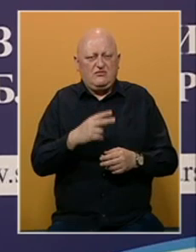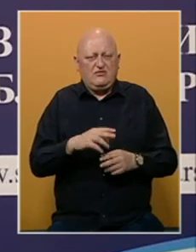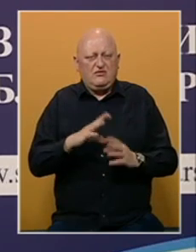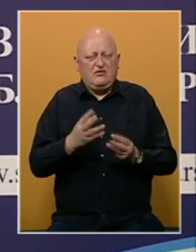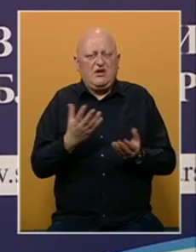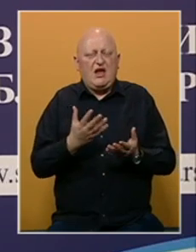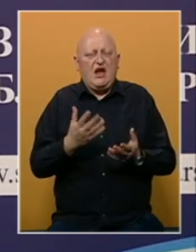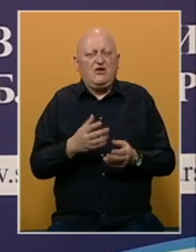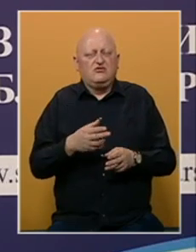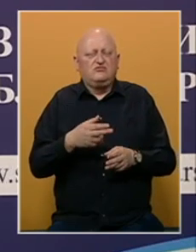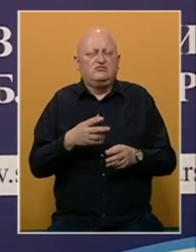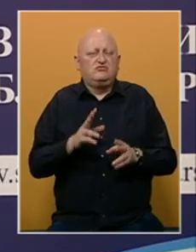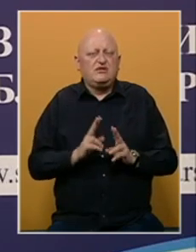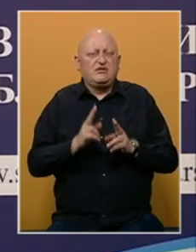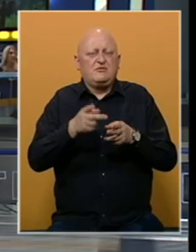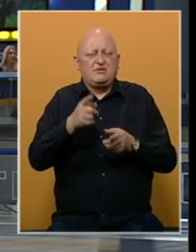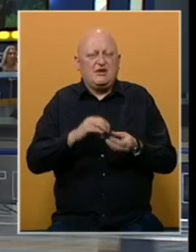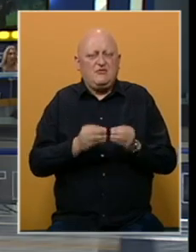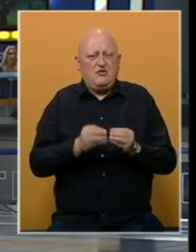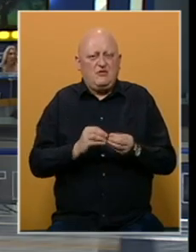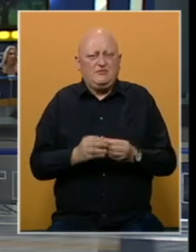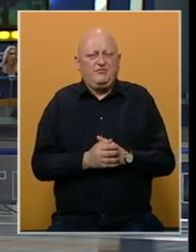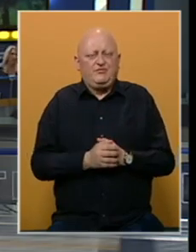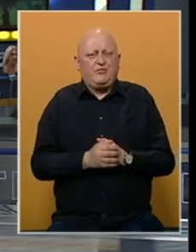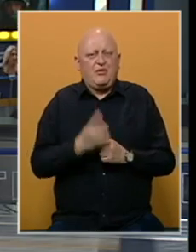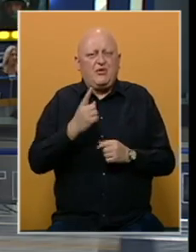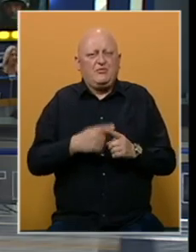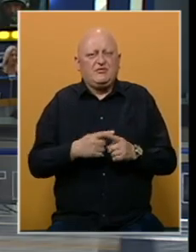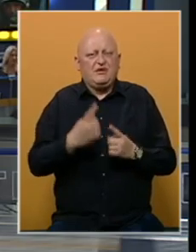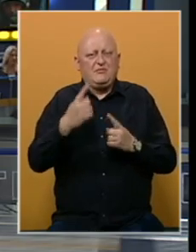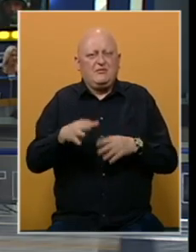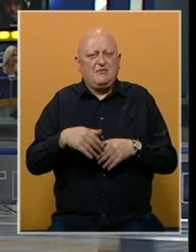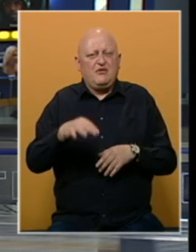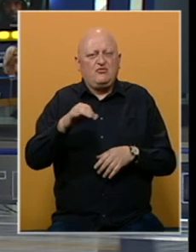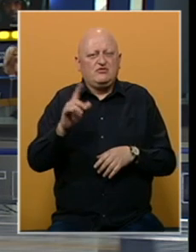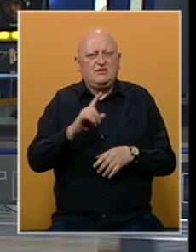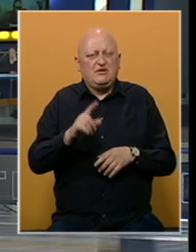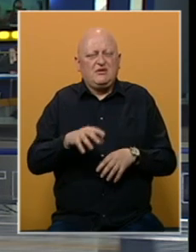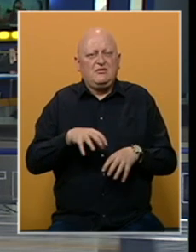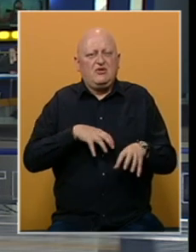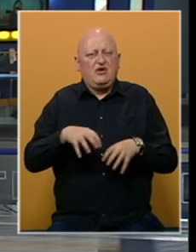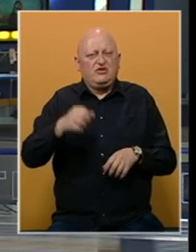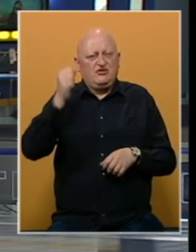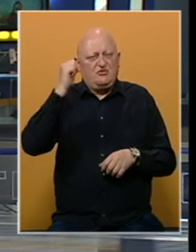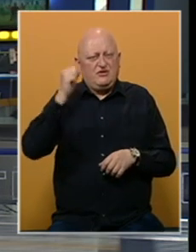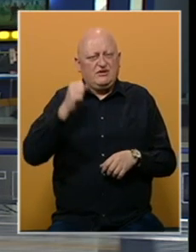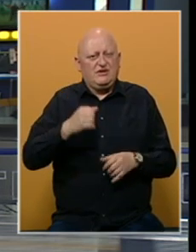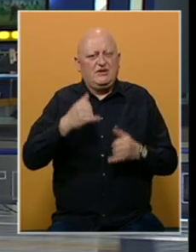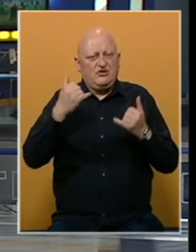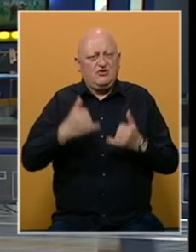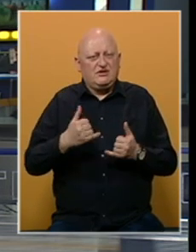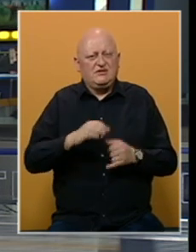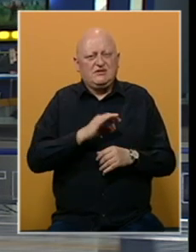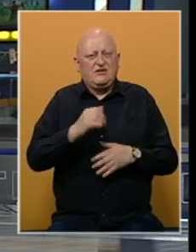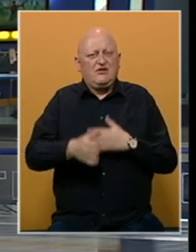ladom na koji način da se premosti jedan takav problem. Prvi put za 1. maj u Tuzli nije bilo radničkih protesta.